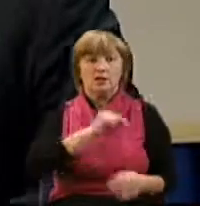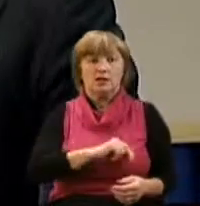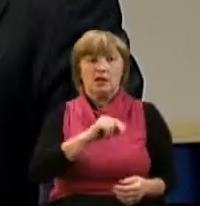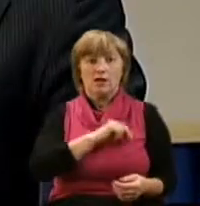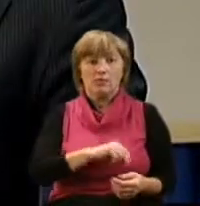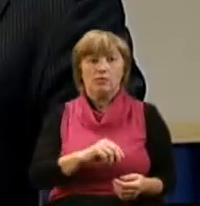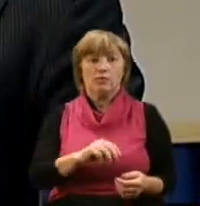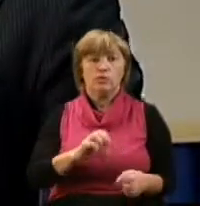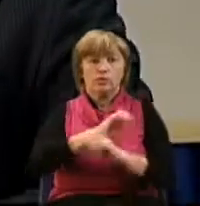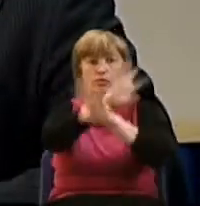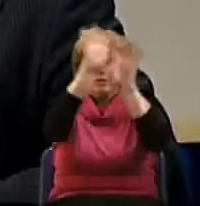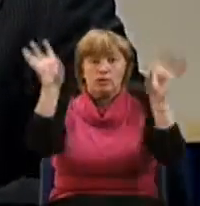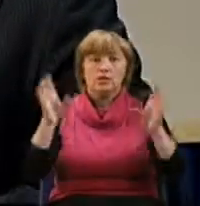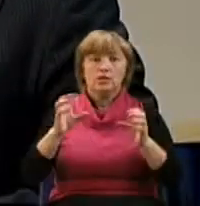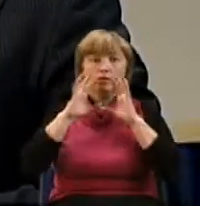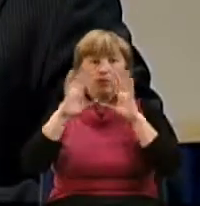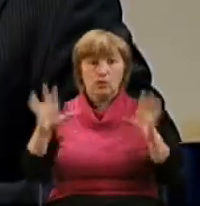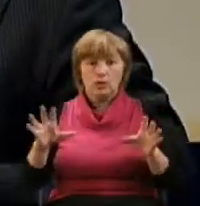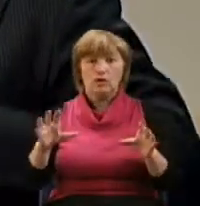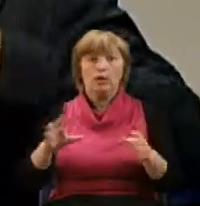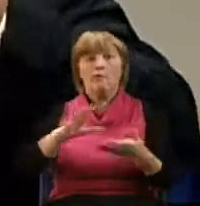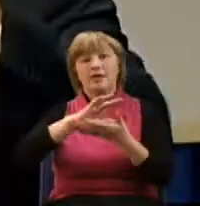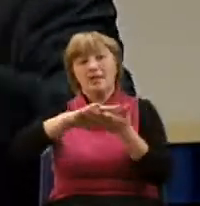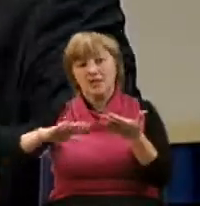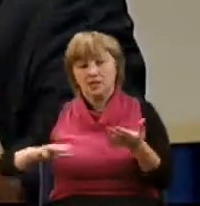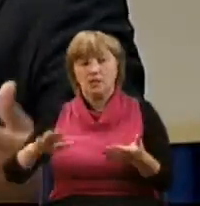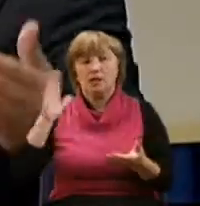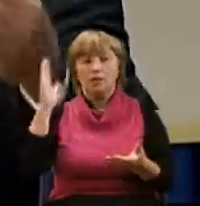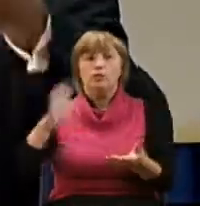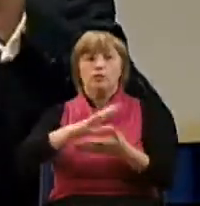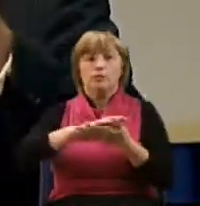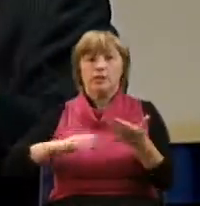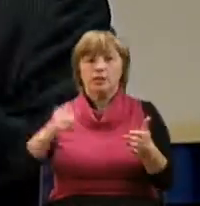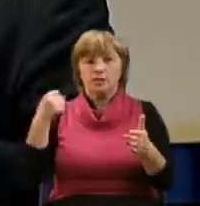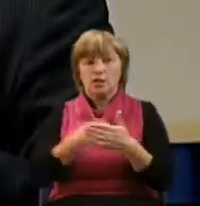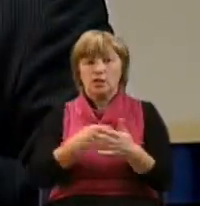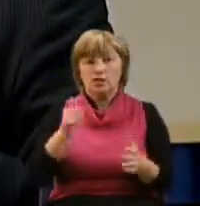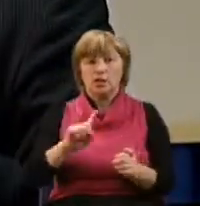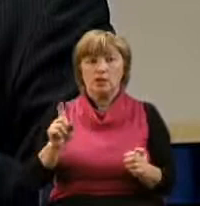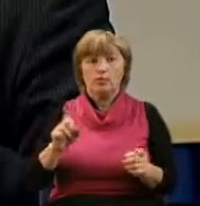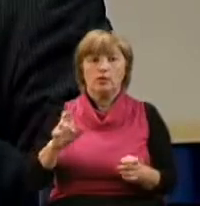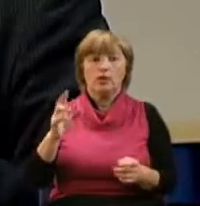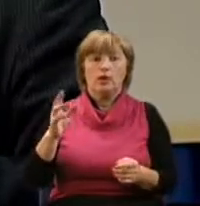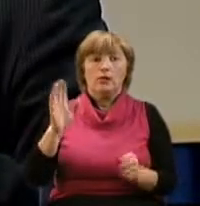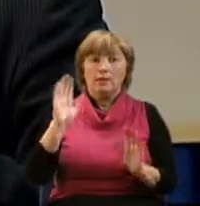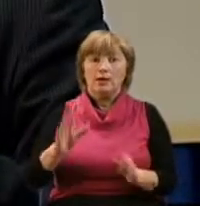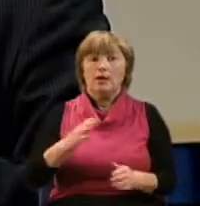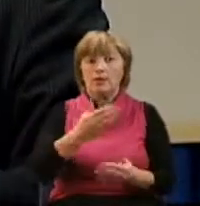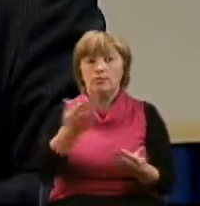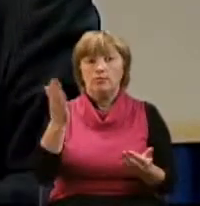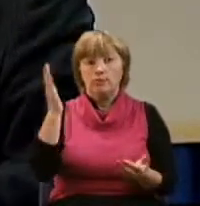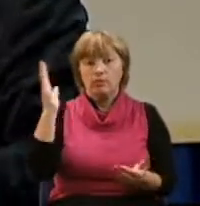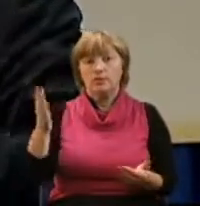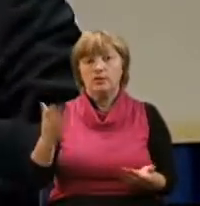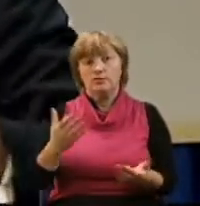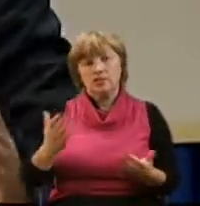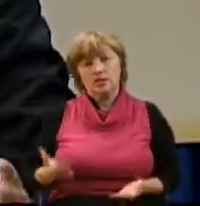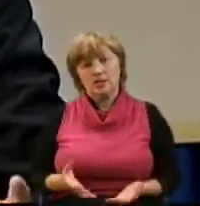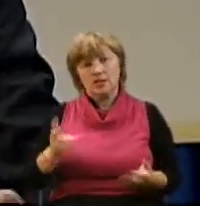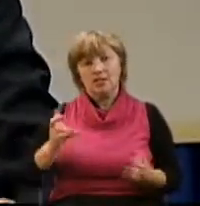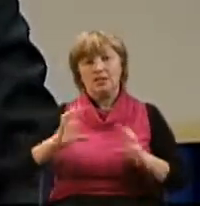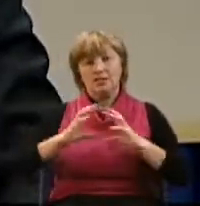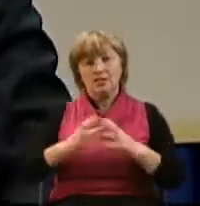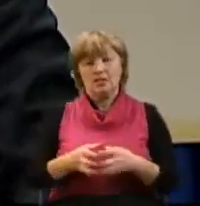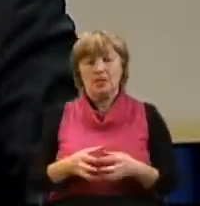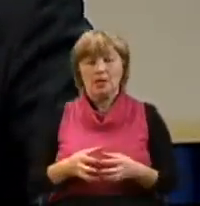продолжает ее и будет продолжать до тех пор, пока мы будем еще оставаться на этой земле. Поэтому христианство